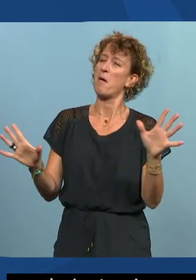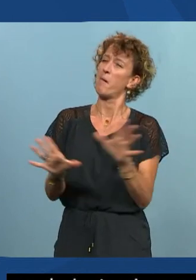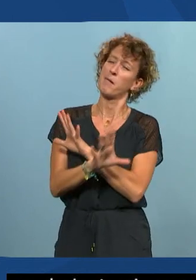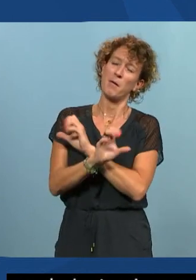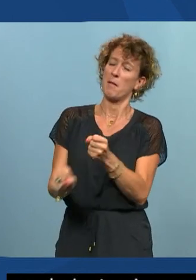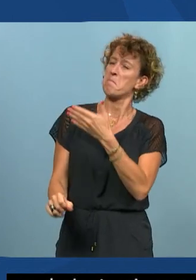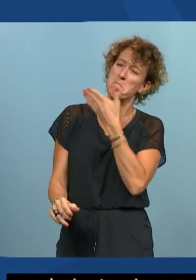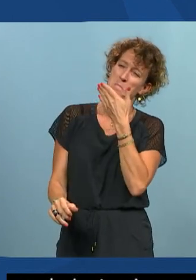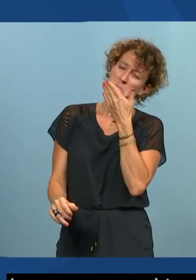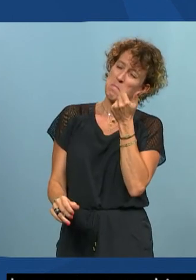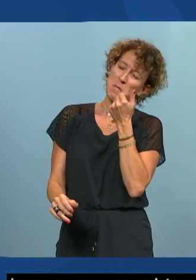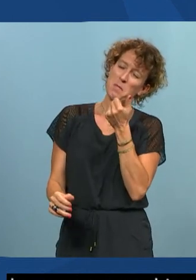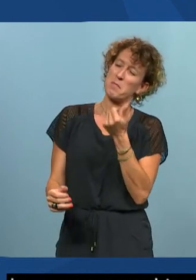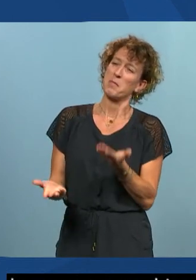outils